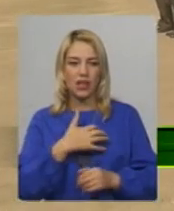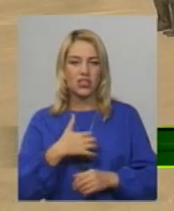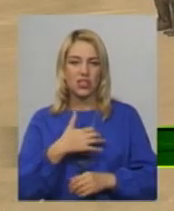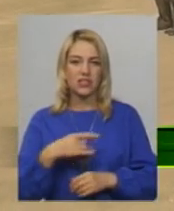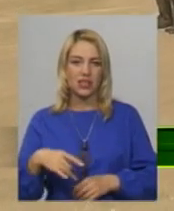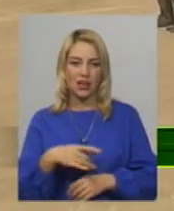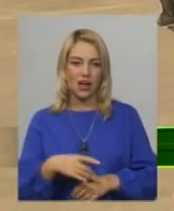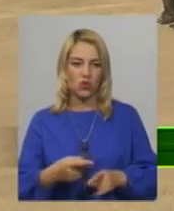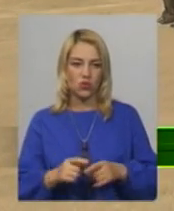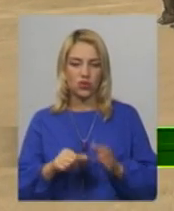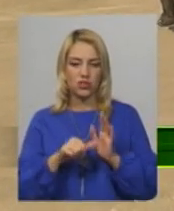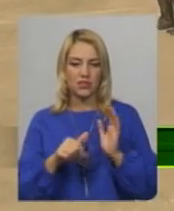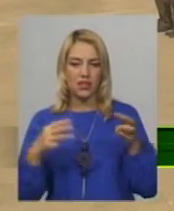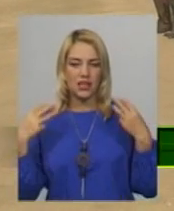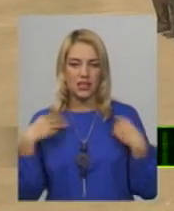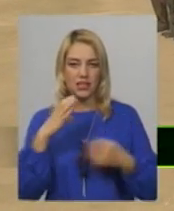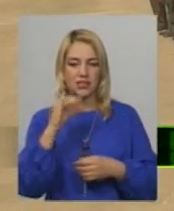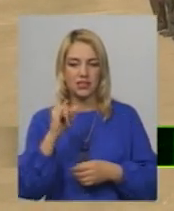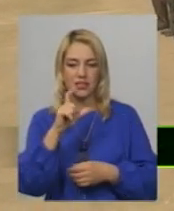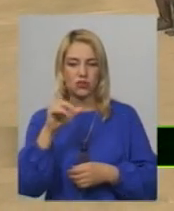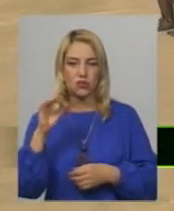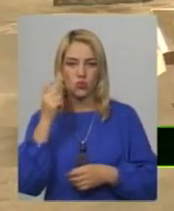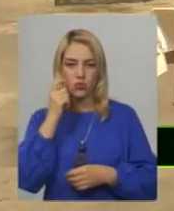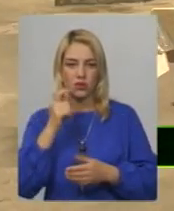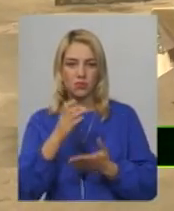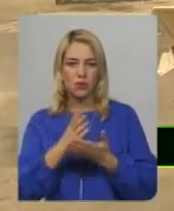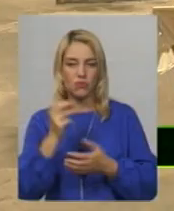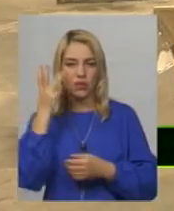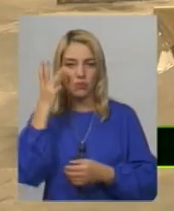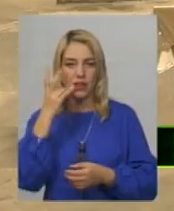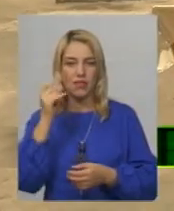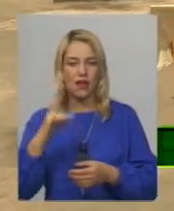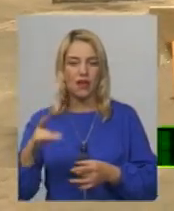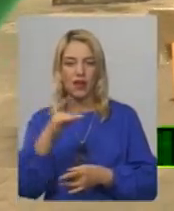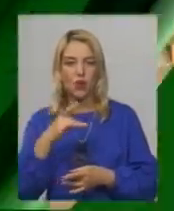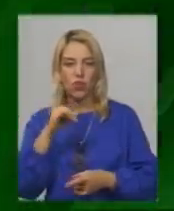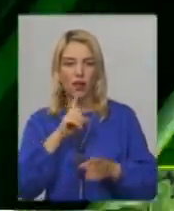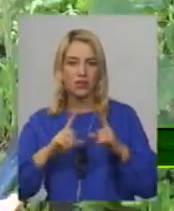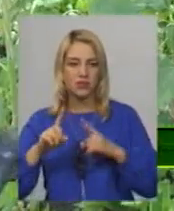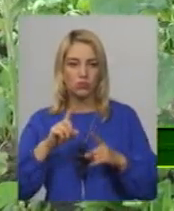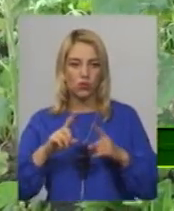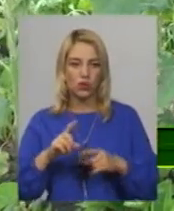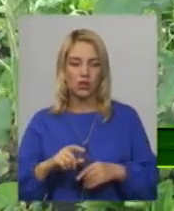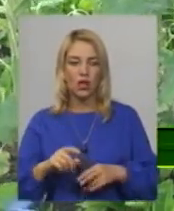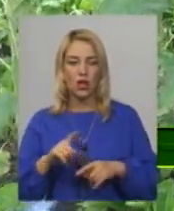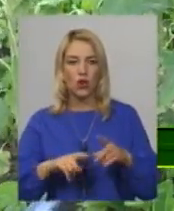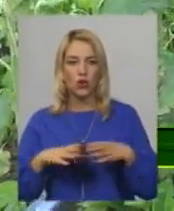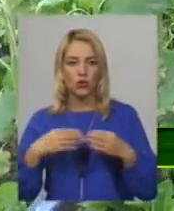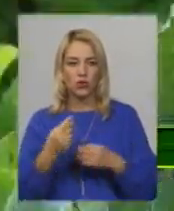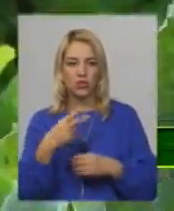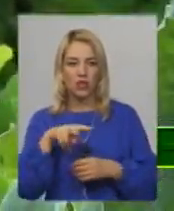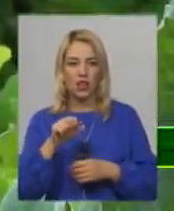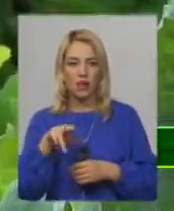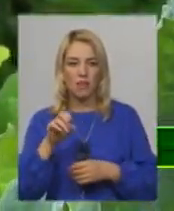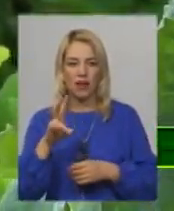16 начальників слідчих ізоляторів України перебувають у Хмельницькому на регіональних зборах. Родина шлапаків,